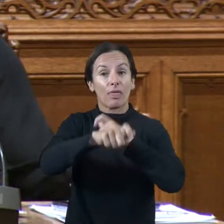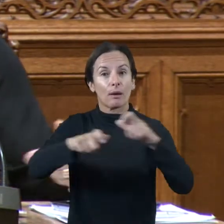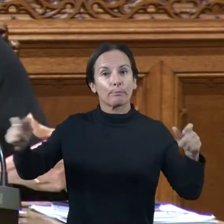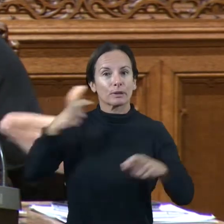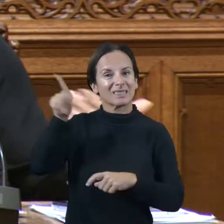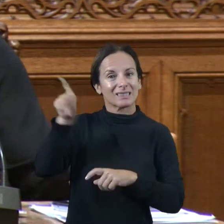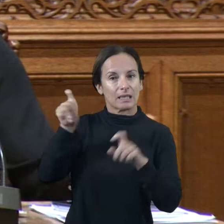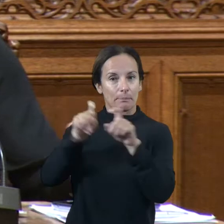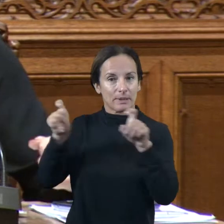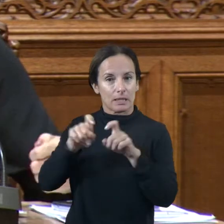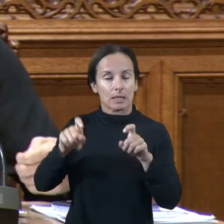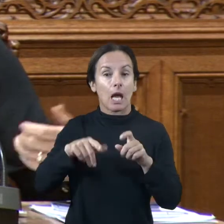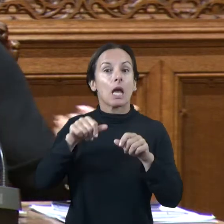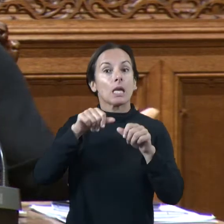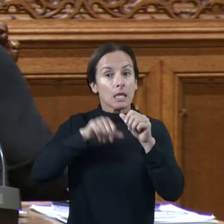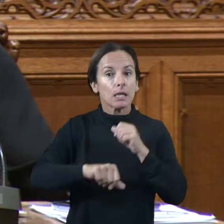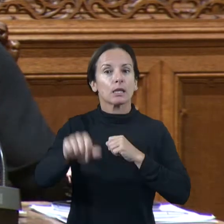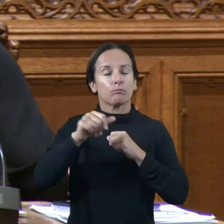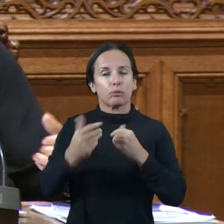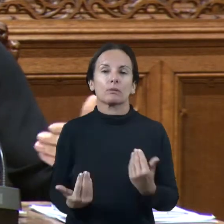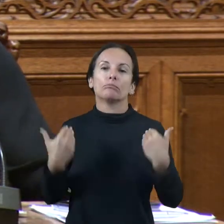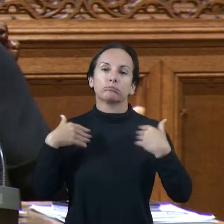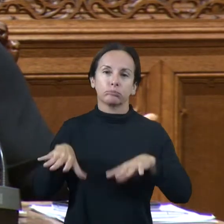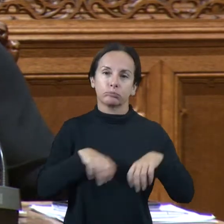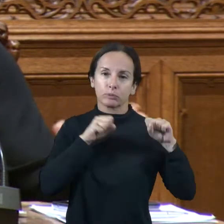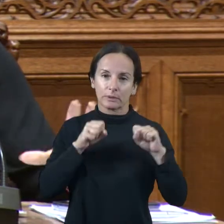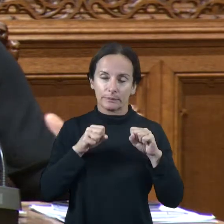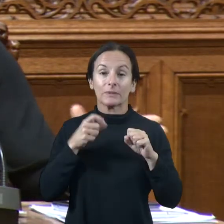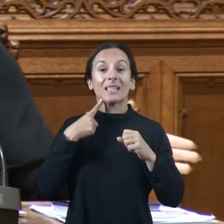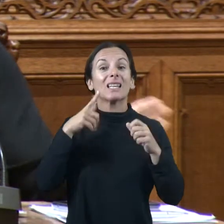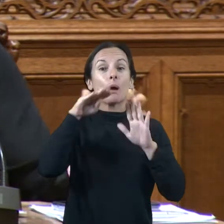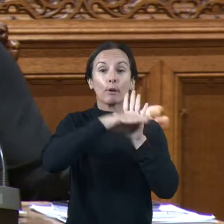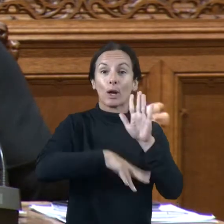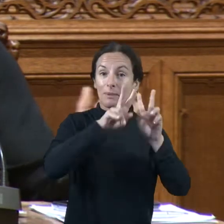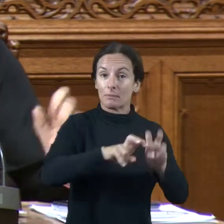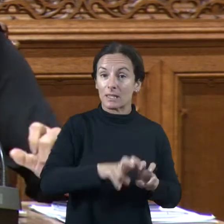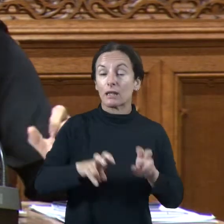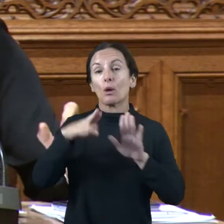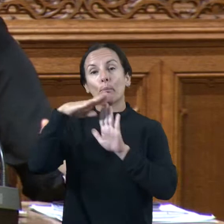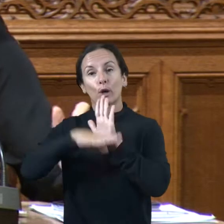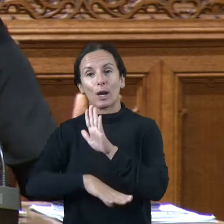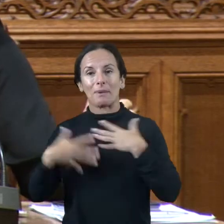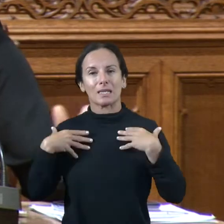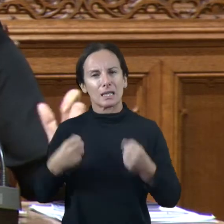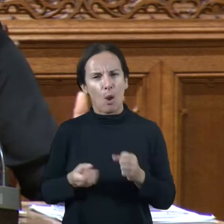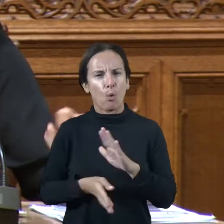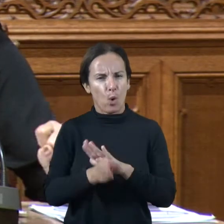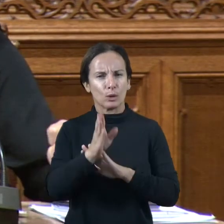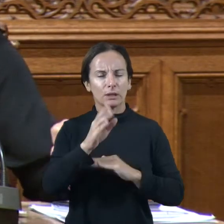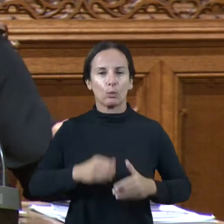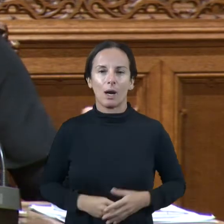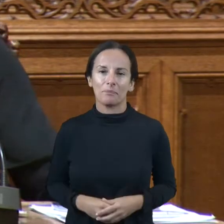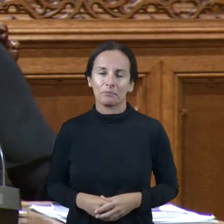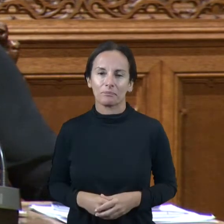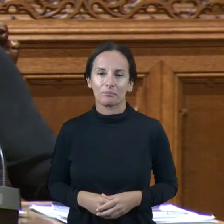A la vegada, que continuarà fent els programes d'investigació i els programes de salut conjuntament amb el servei d'esport base. Després, també, aquest